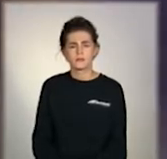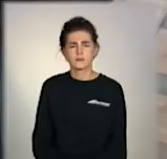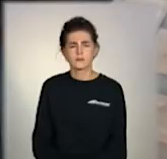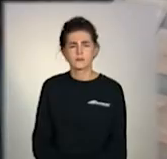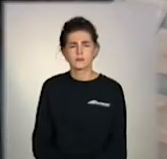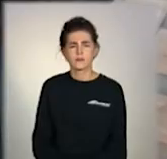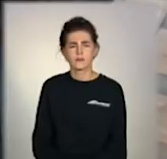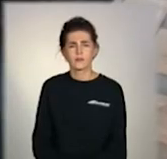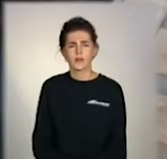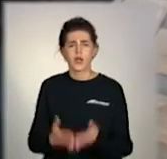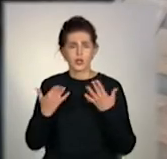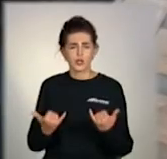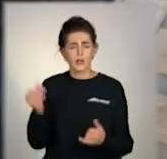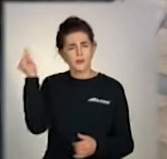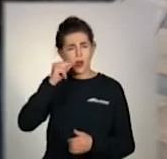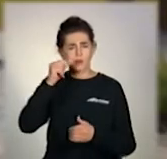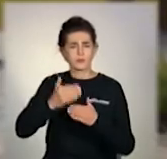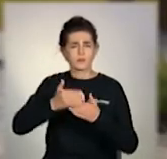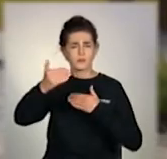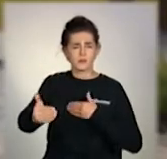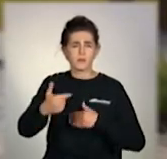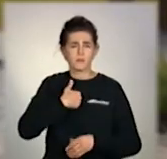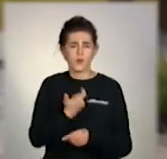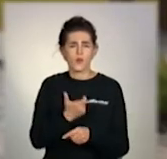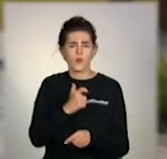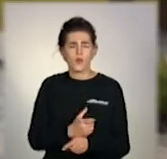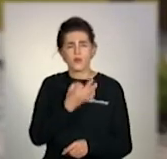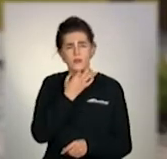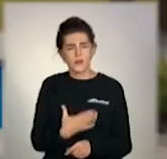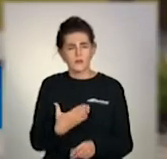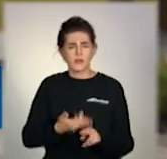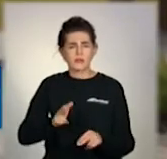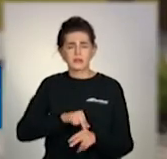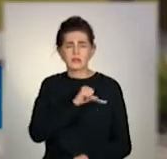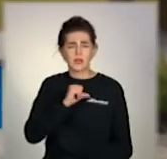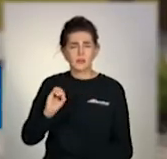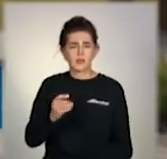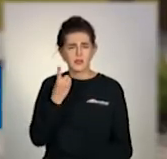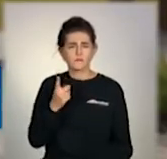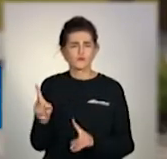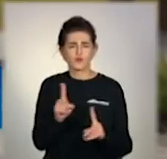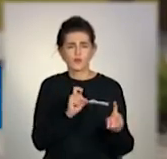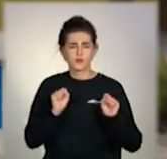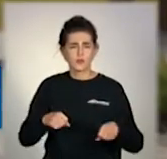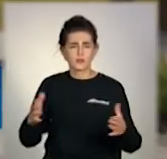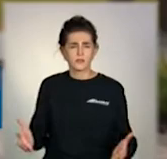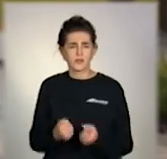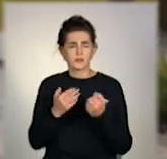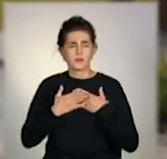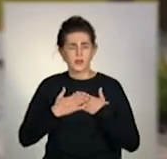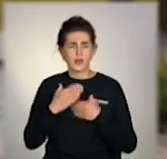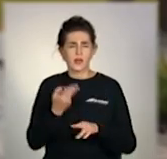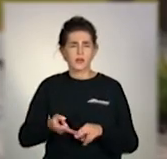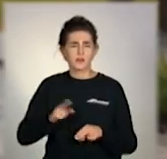Зараз на дистанційному навчанні мені дуже подобається. Тому що це єдине навіть, що рятує мене від